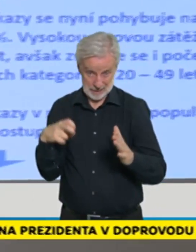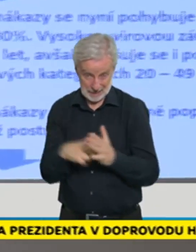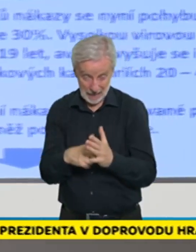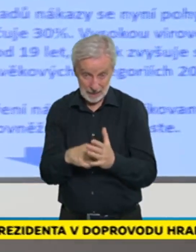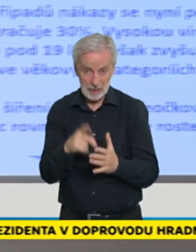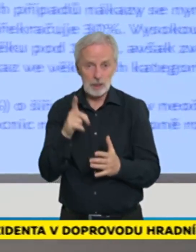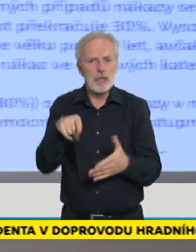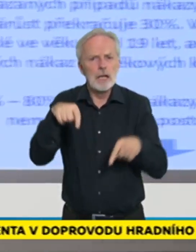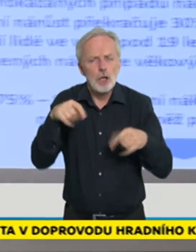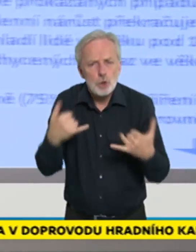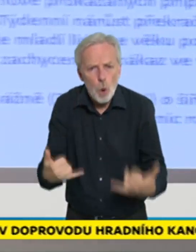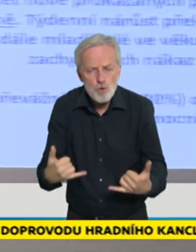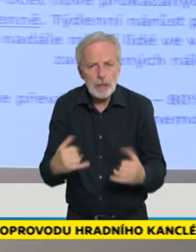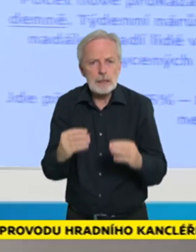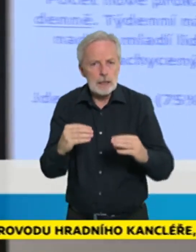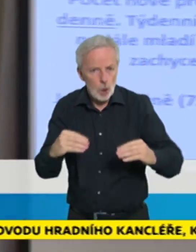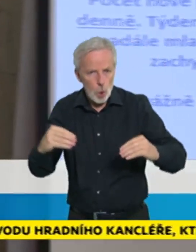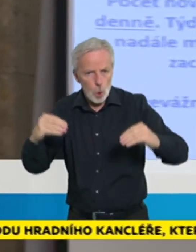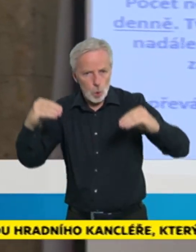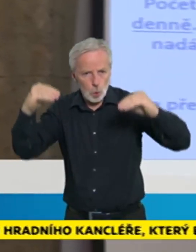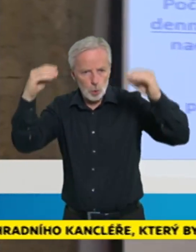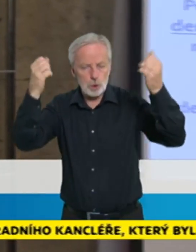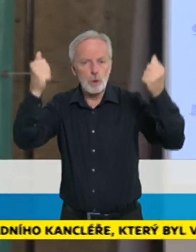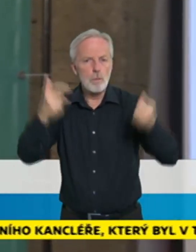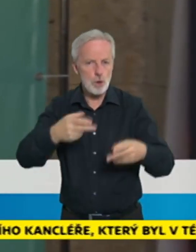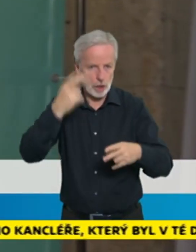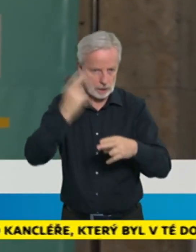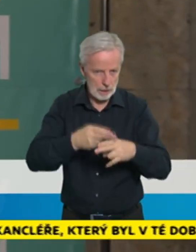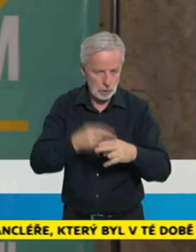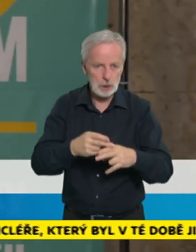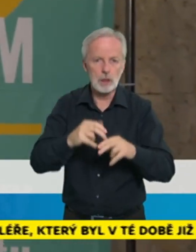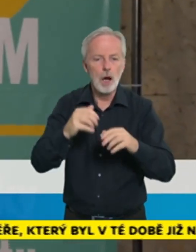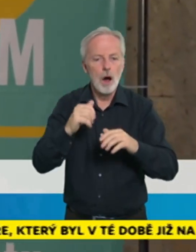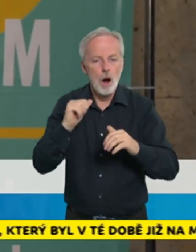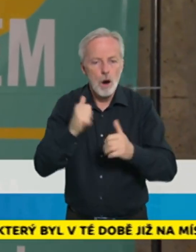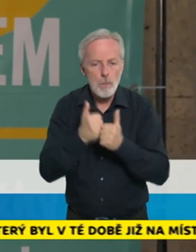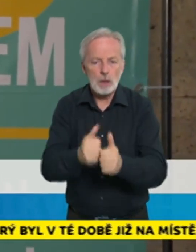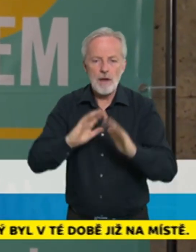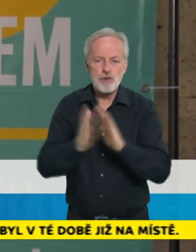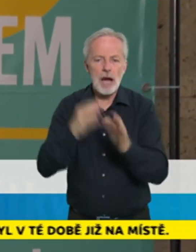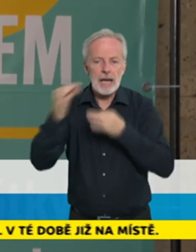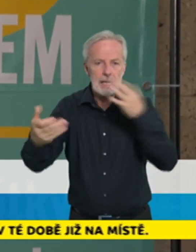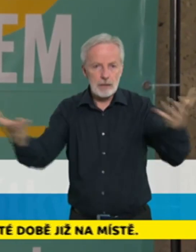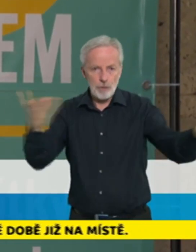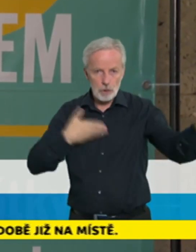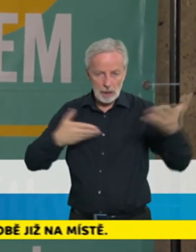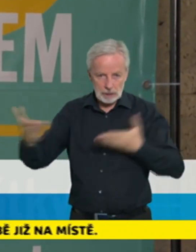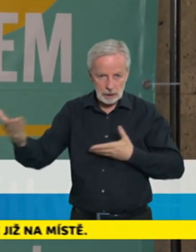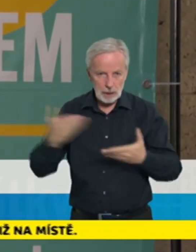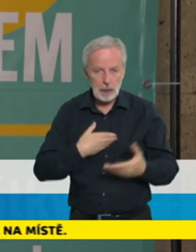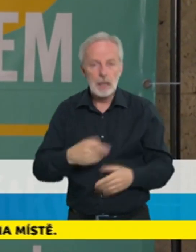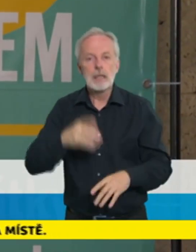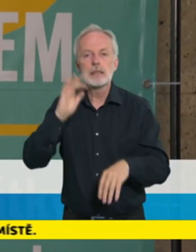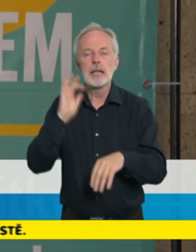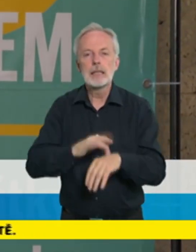indikátorů, a to i těch indikátorů, skutečné nemocnosti, tedy z nemocnic, týká ze 75 až 80 % té